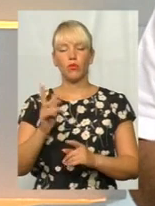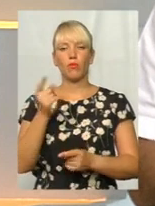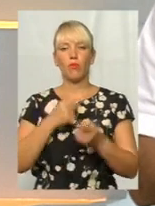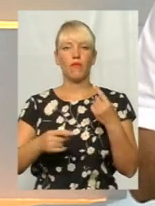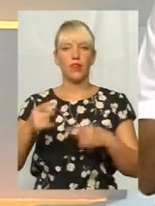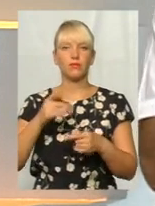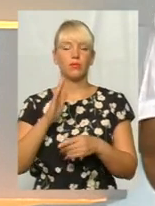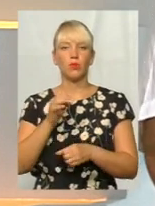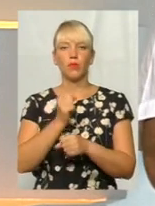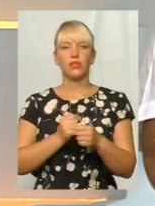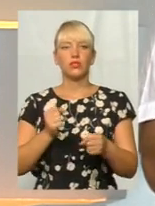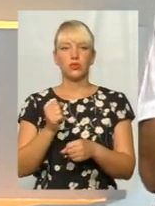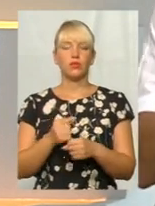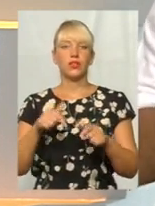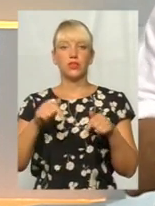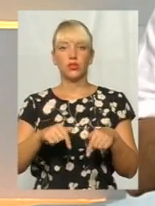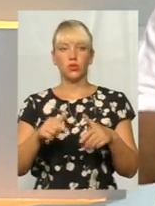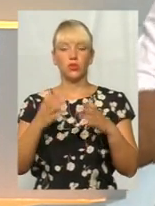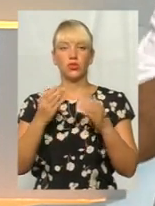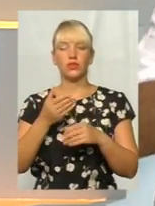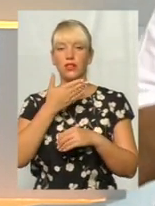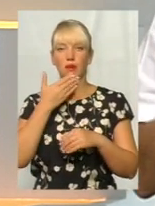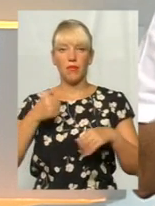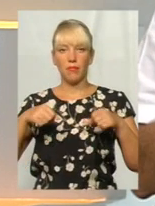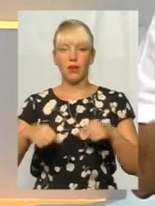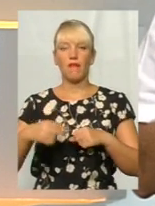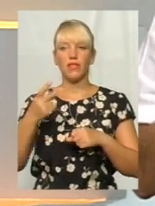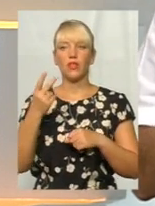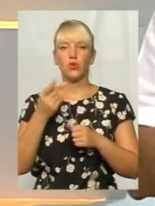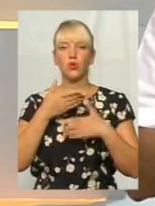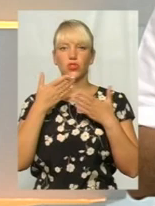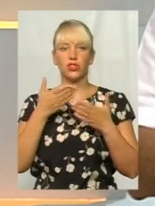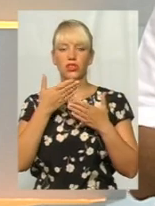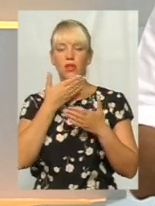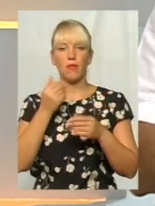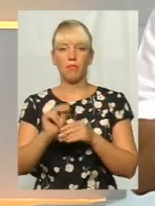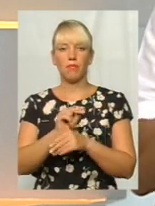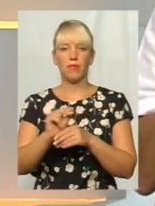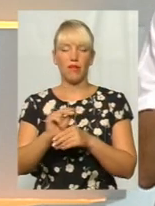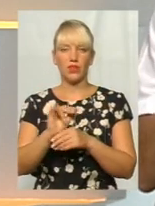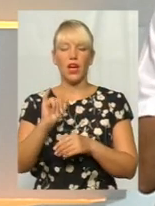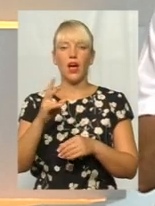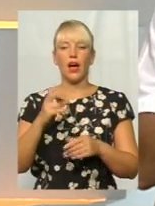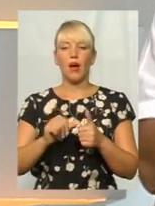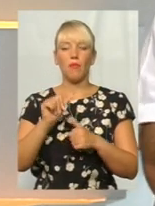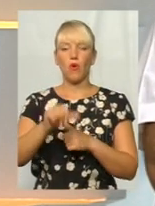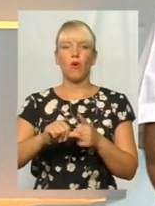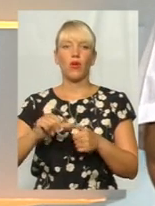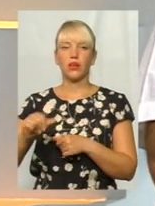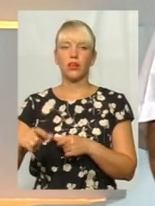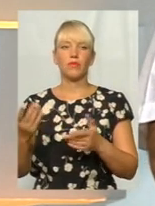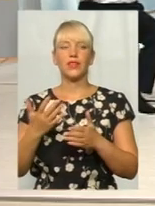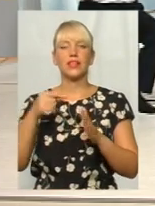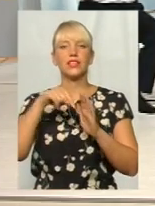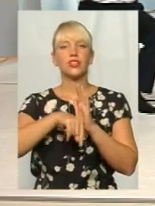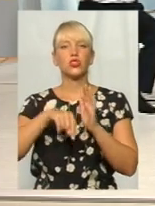працювати. Тут ще немає правок, на друге читання ми подаємо правки, але, скажемо, по окремих, які суттєві